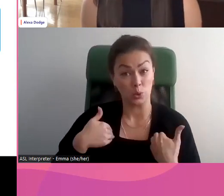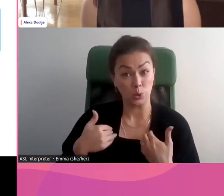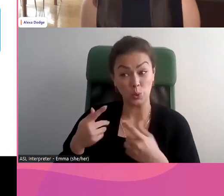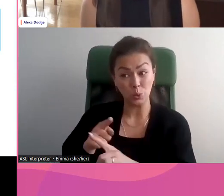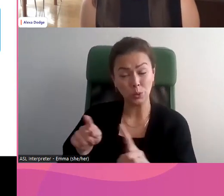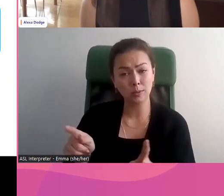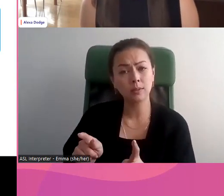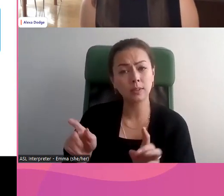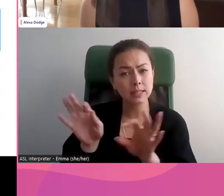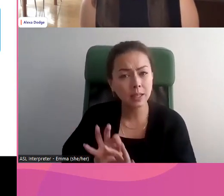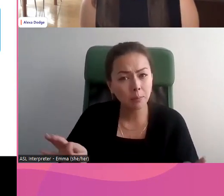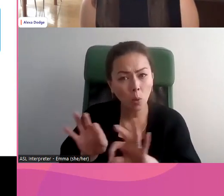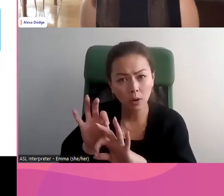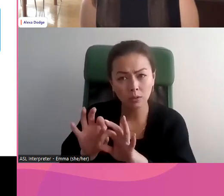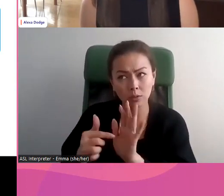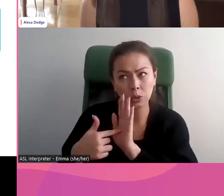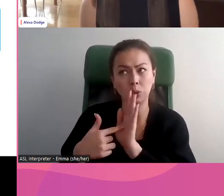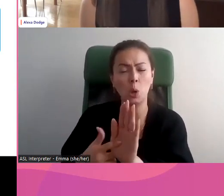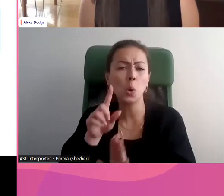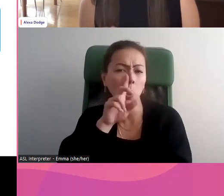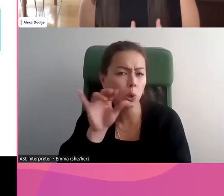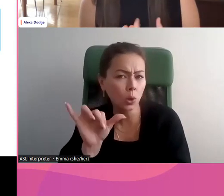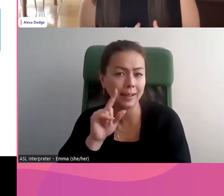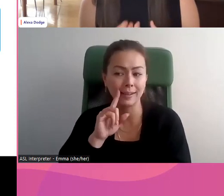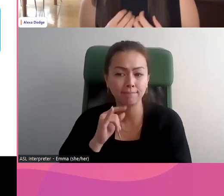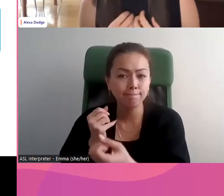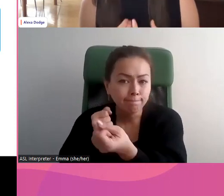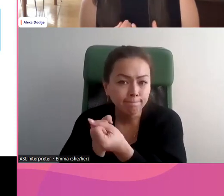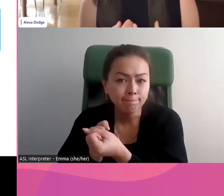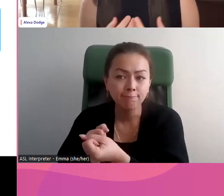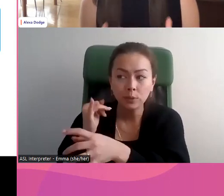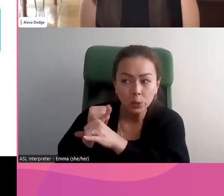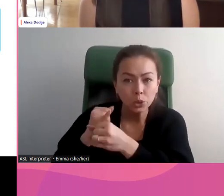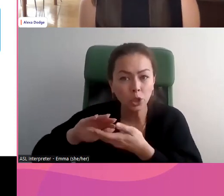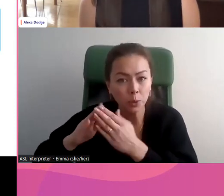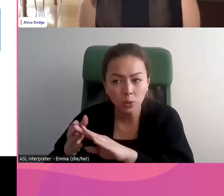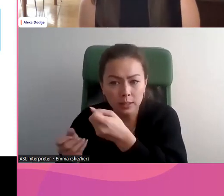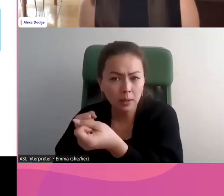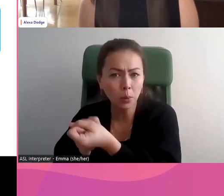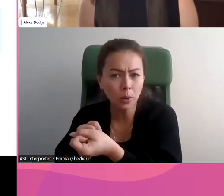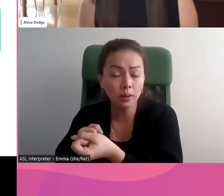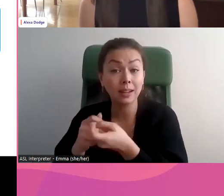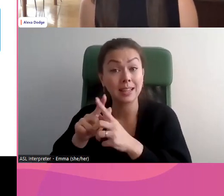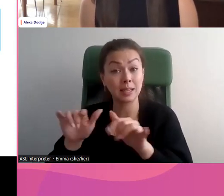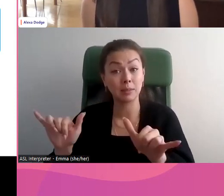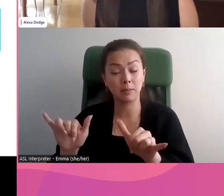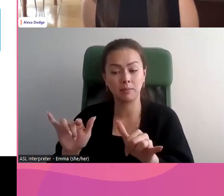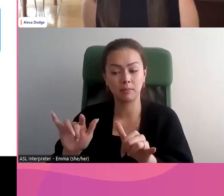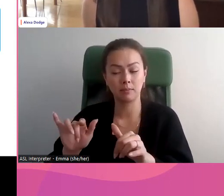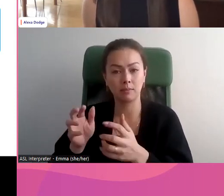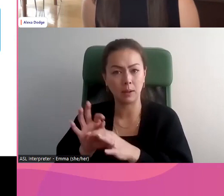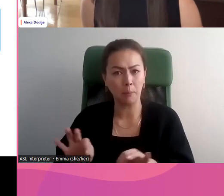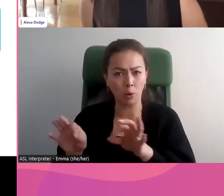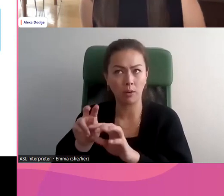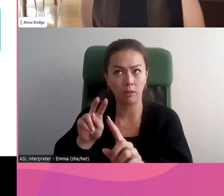penser à quoi ça pourrait ressembler si quelqu'un était victime de préjudices et comment la communauté et son environnement pourraient l'aider et l'appuyer